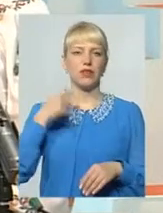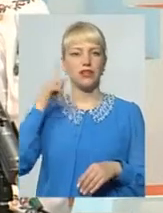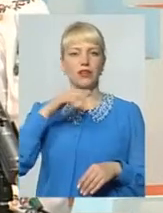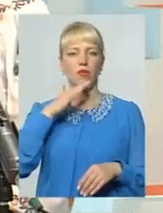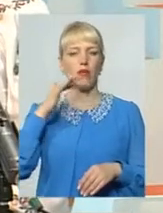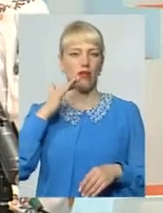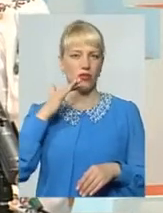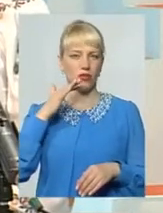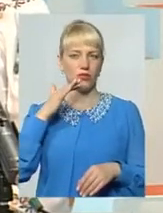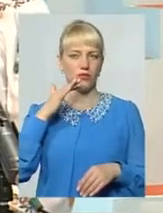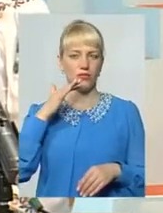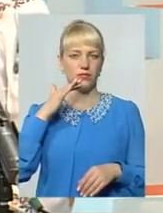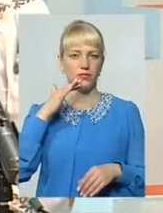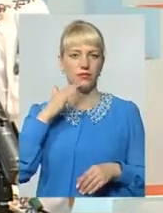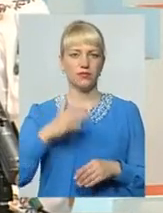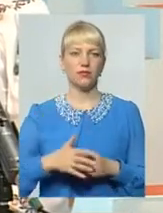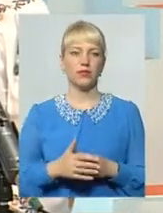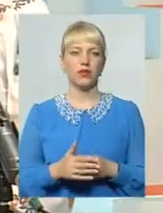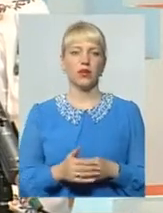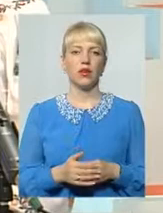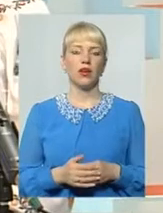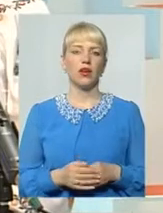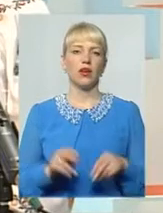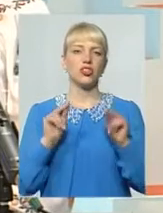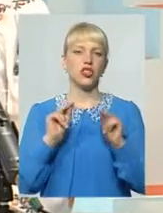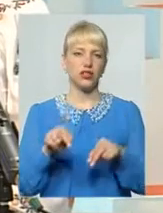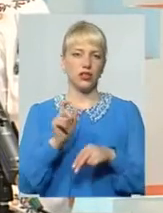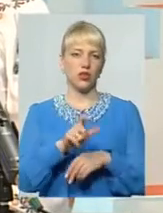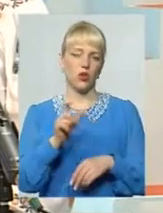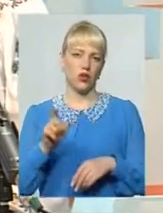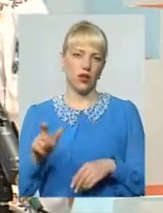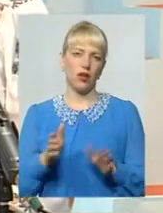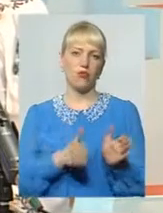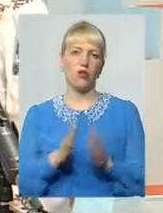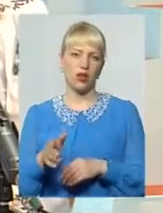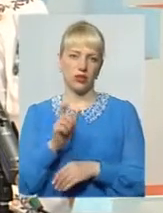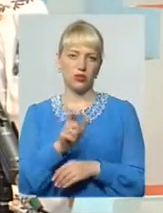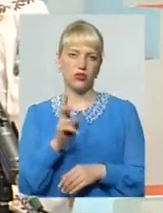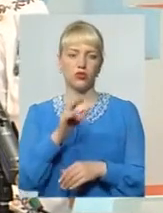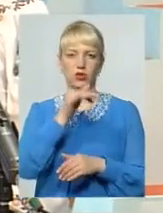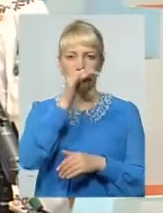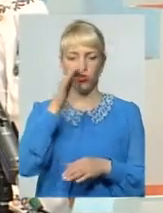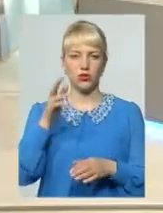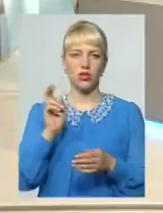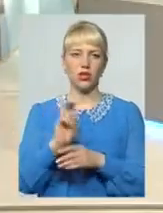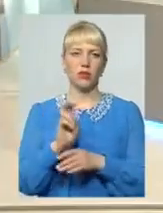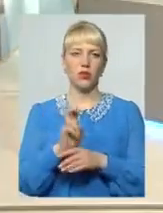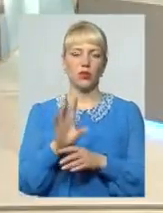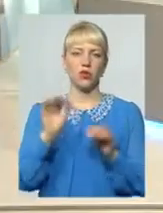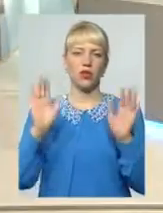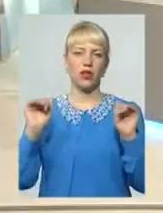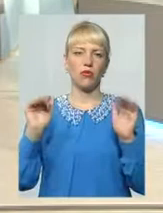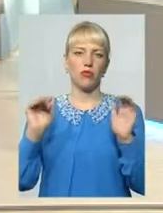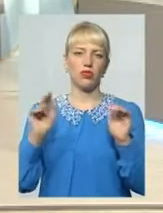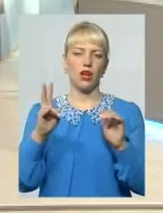дуже багато порядних, чесних людей, які не можуть приходити на прощання на